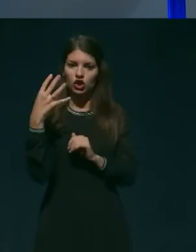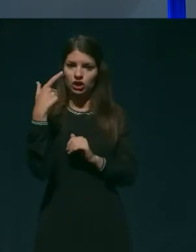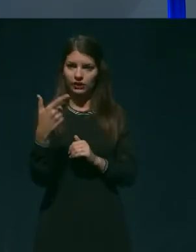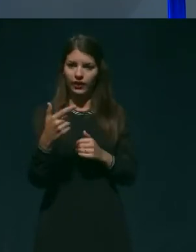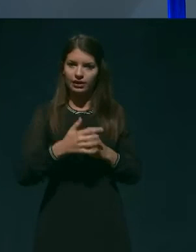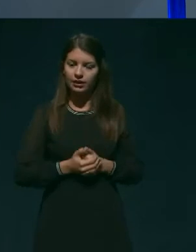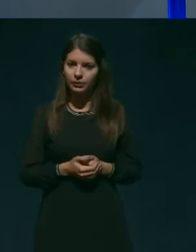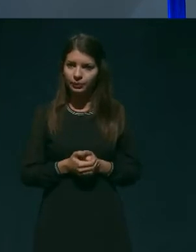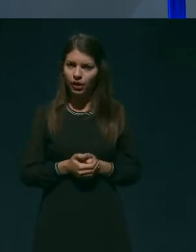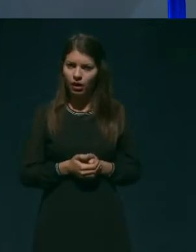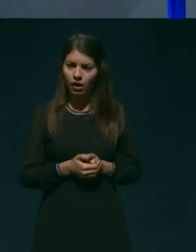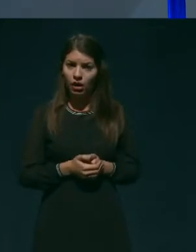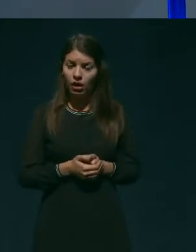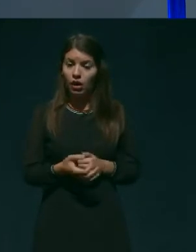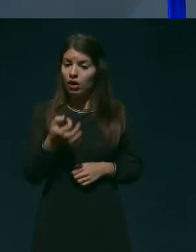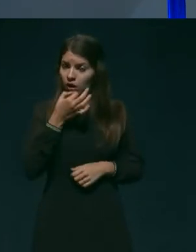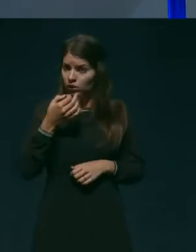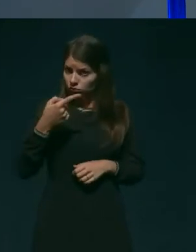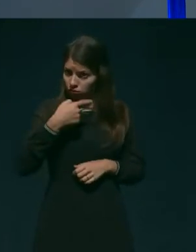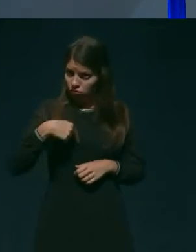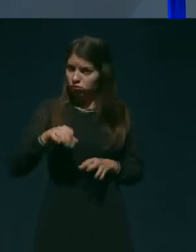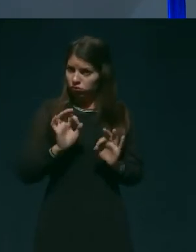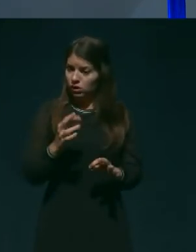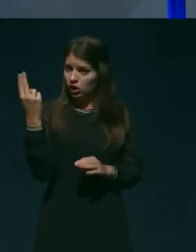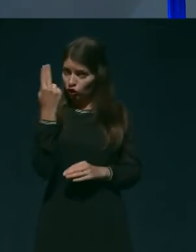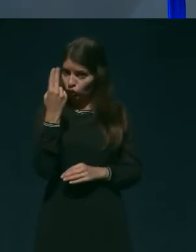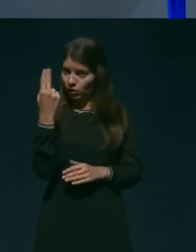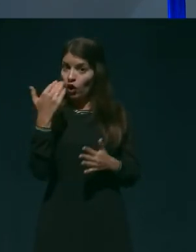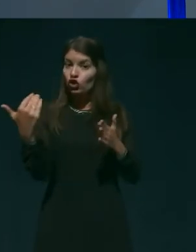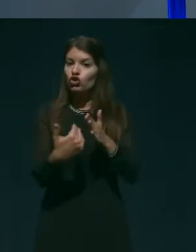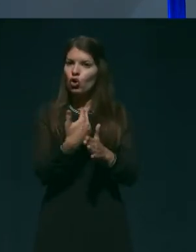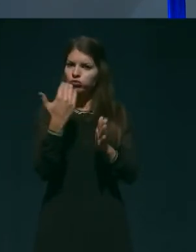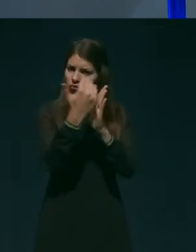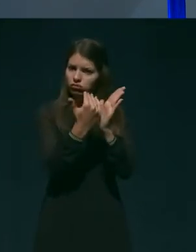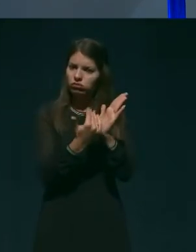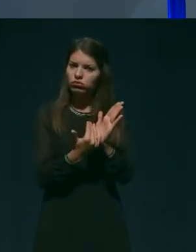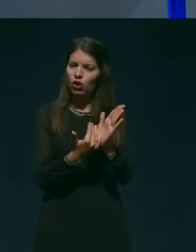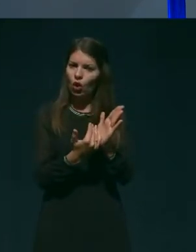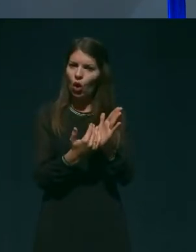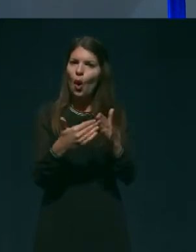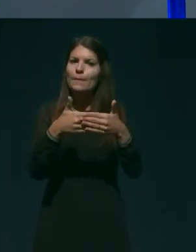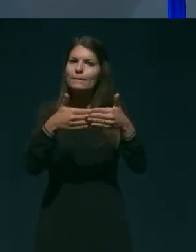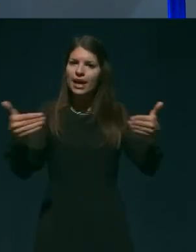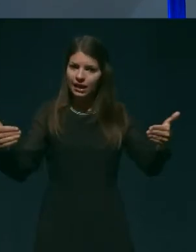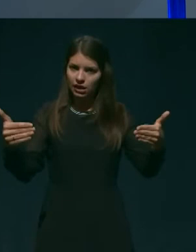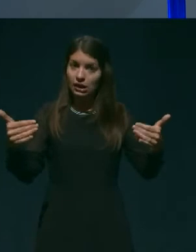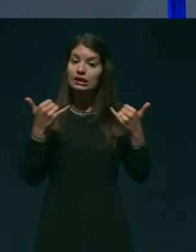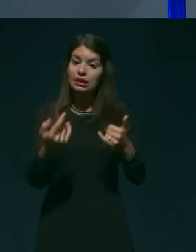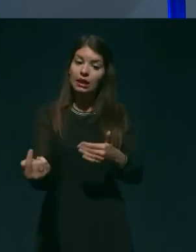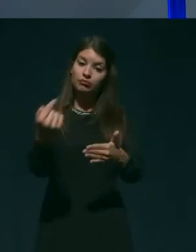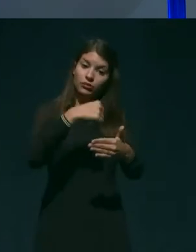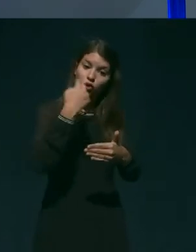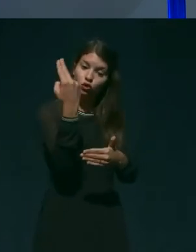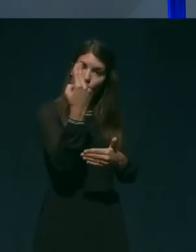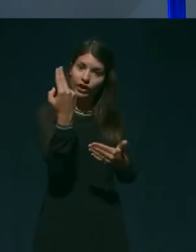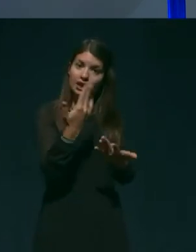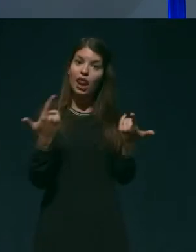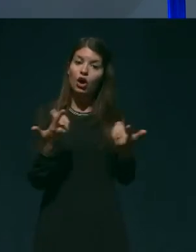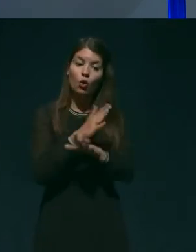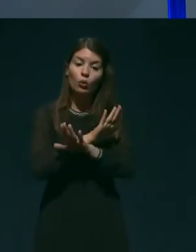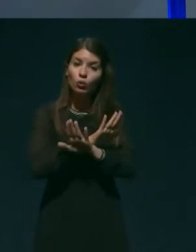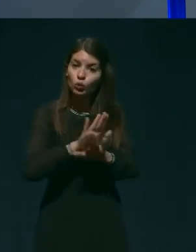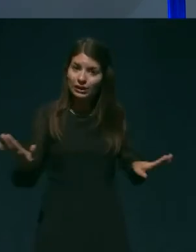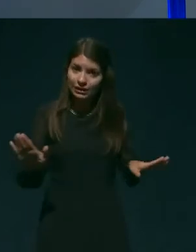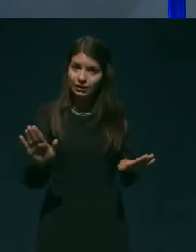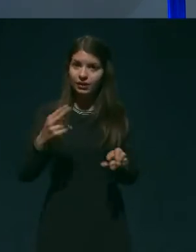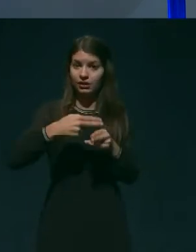Če prav razumemo nov odlok o mejnem režimu, lahko v državo pridejo vsi državljani Evropske unije